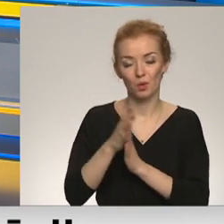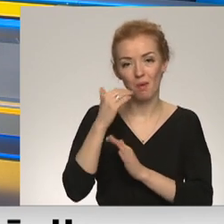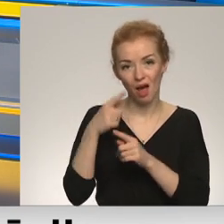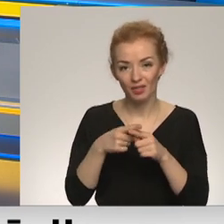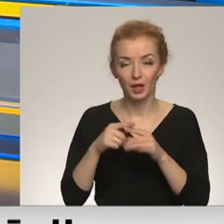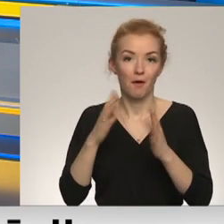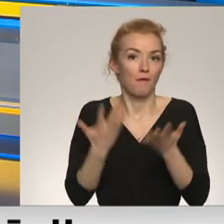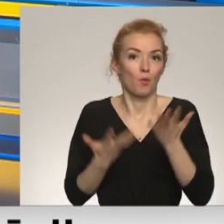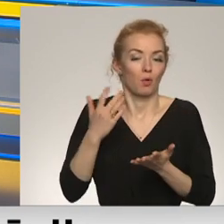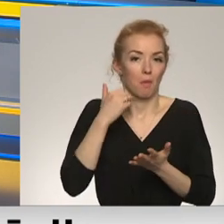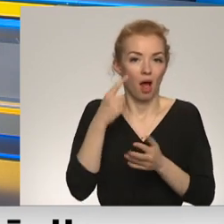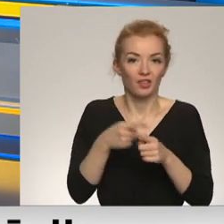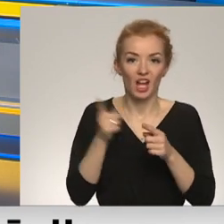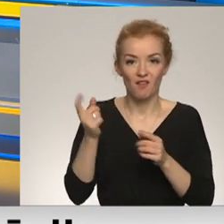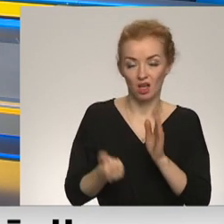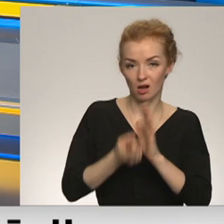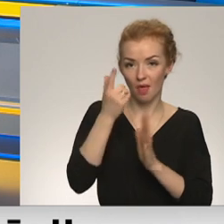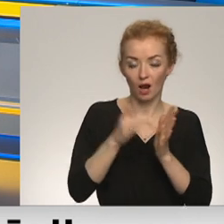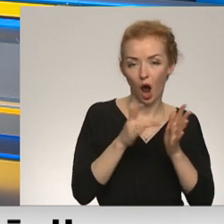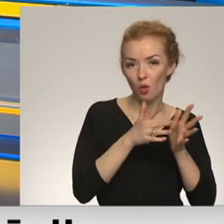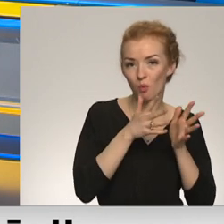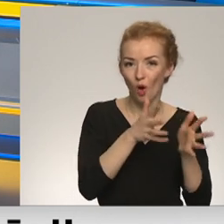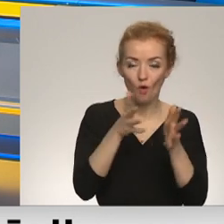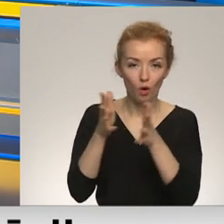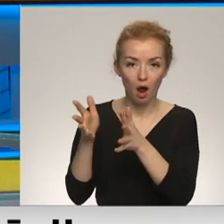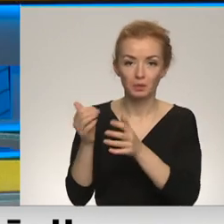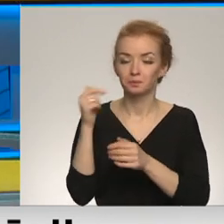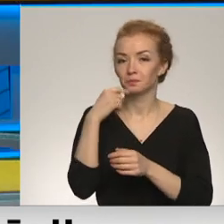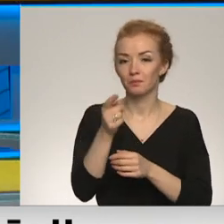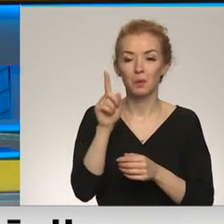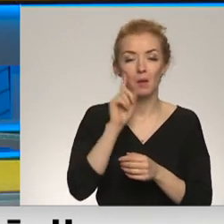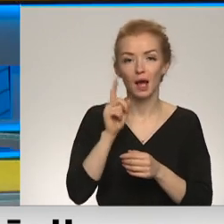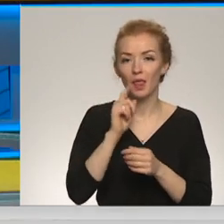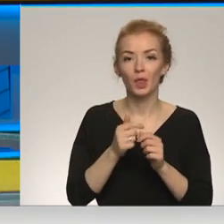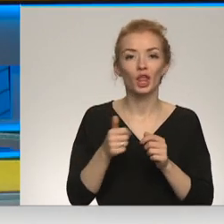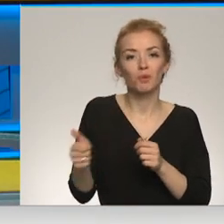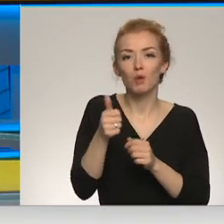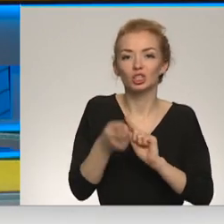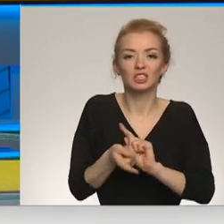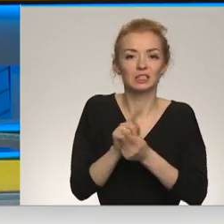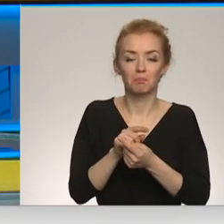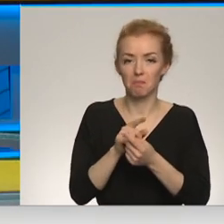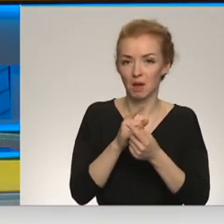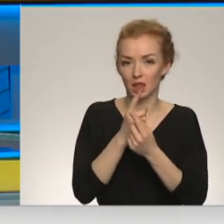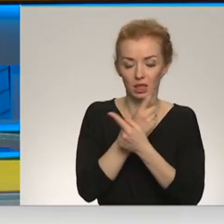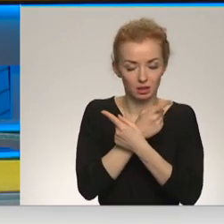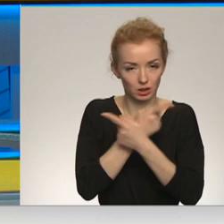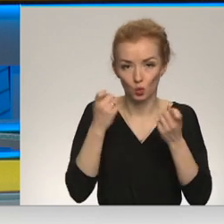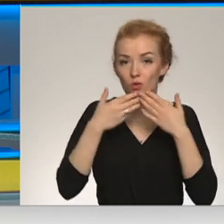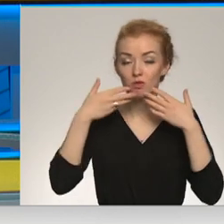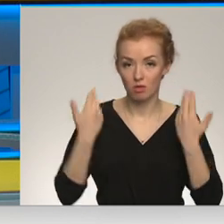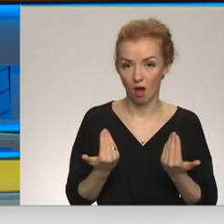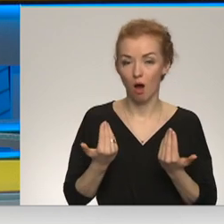rīko kādas provokācijas pierobežā vai nekas nav tāds? Nekāda ziņas par īpašām izmaiņām attiecībos situāciju Baltkrievijas